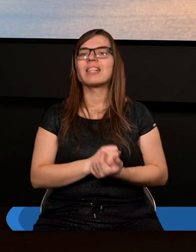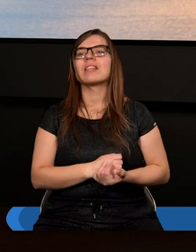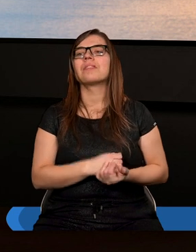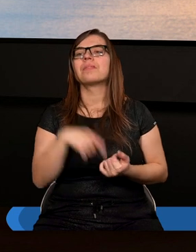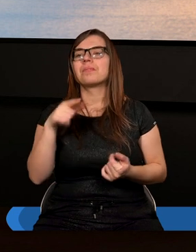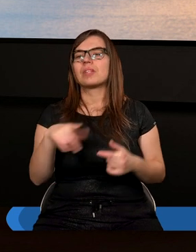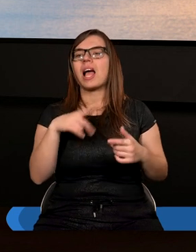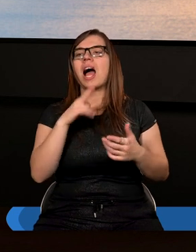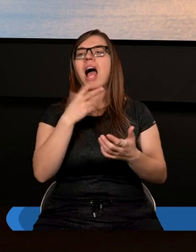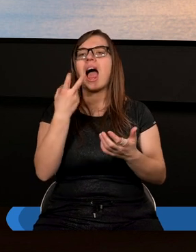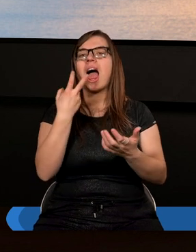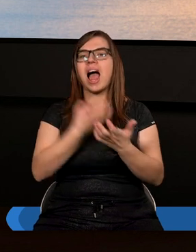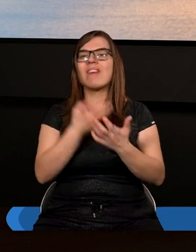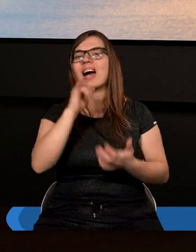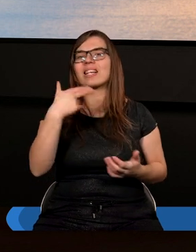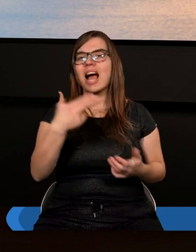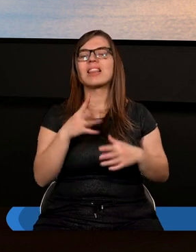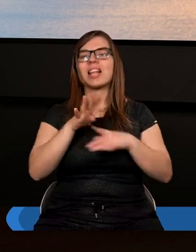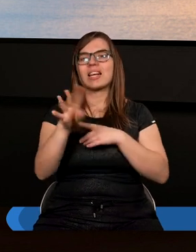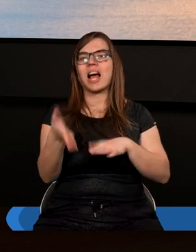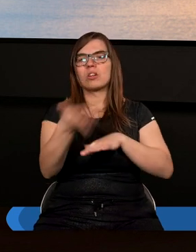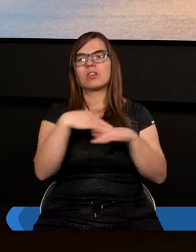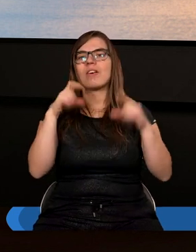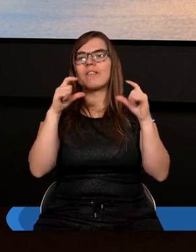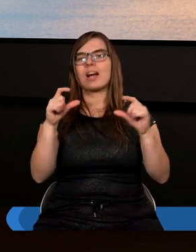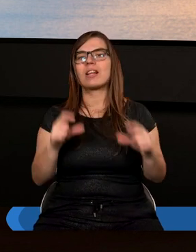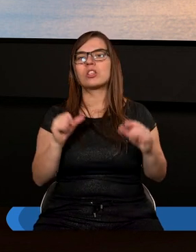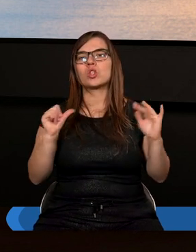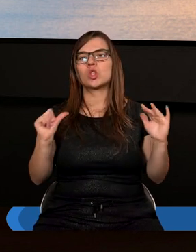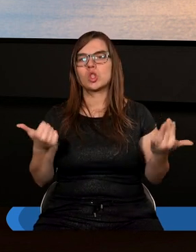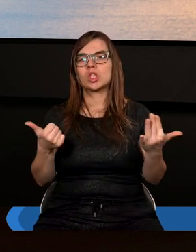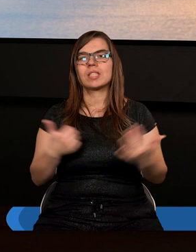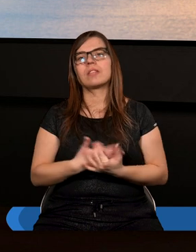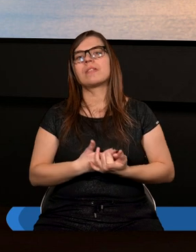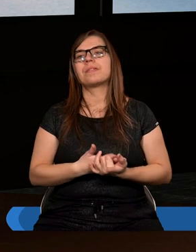Tym razem Ewangelia Jana 14, rozdział i werset 6.